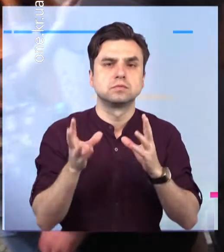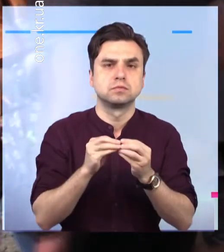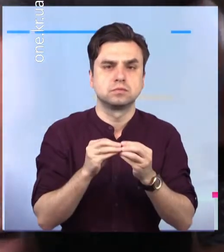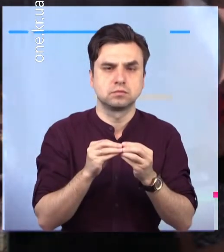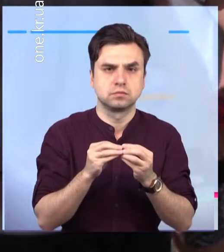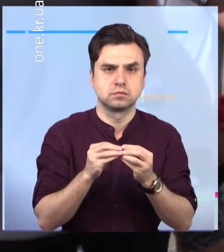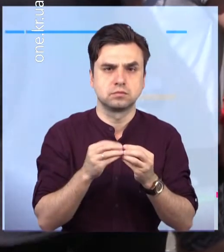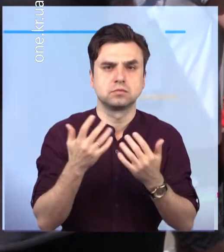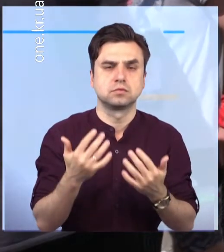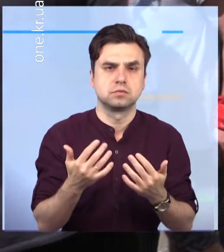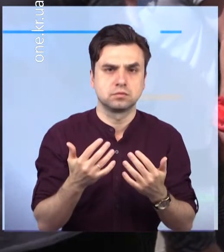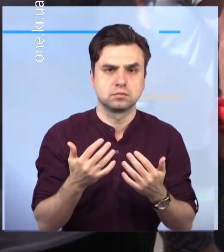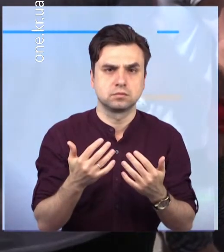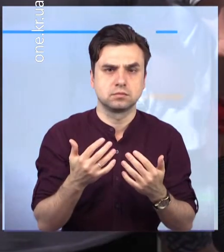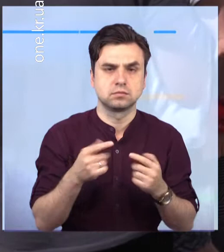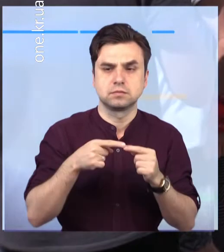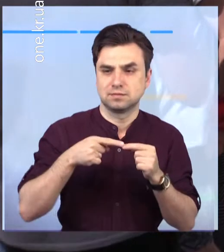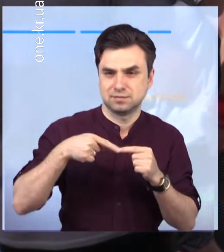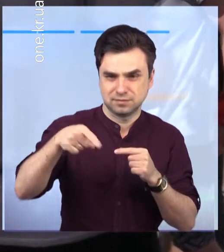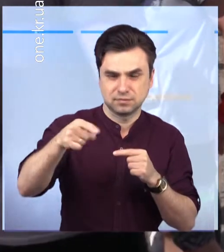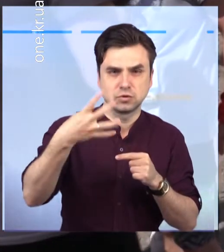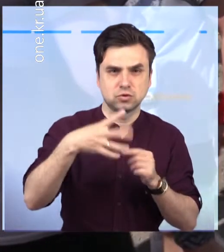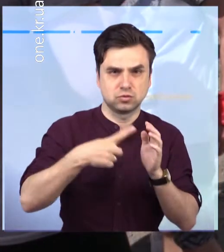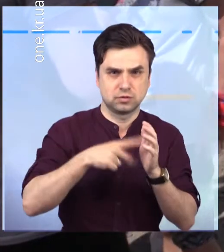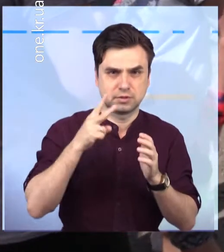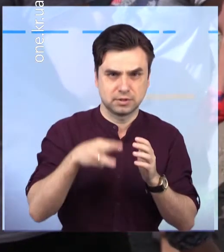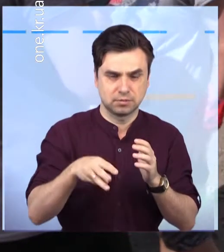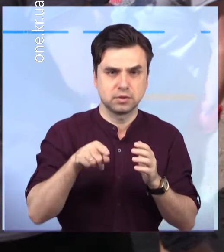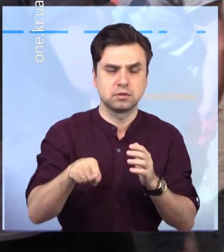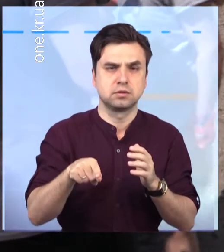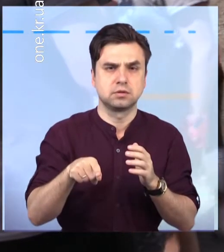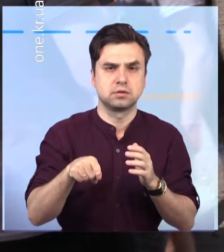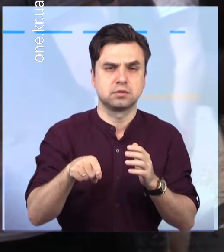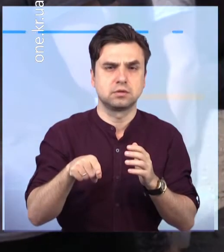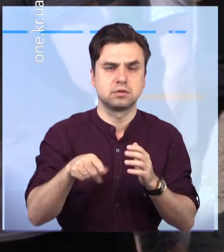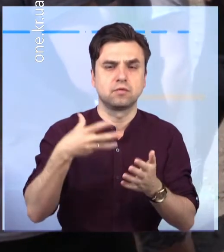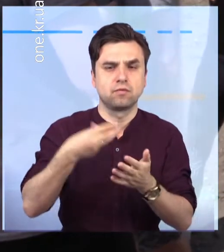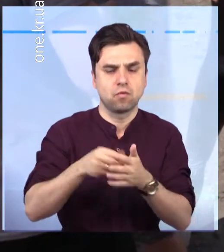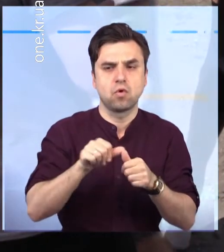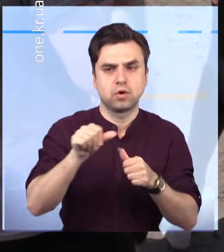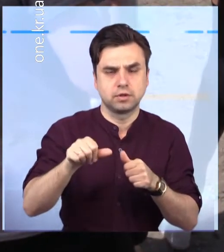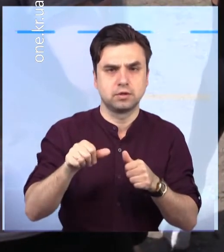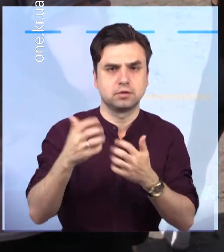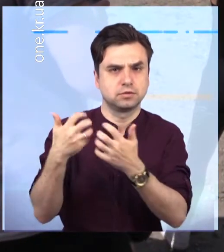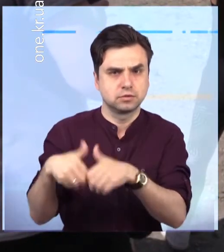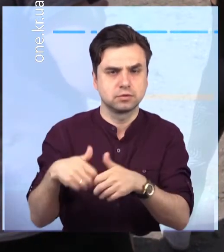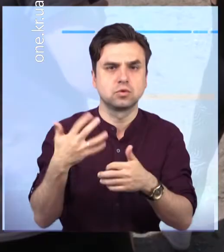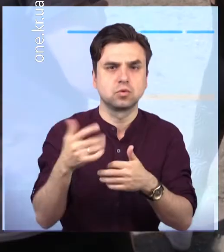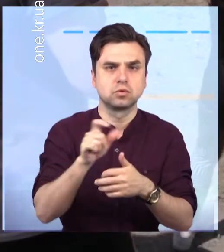і 46, 46 кілометрів в марафонці навіть будуть два рази бігти цей брод.